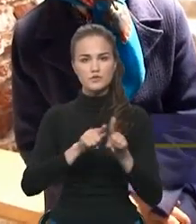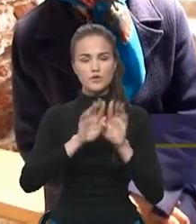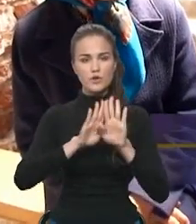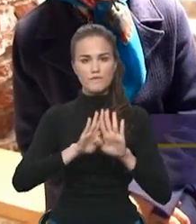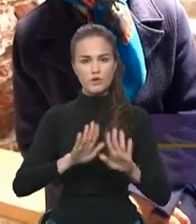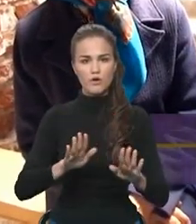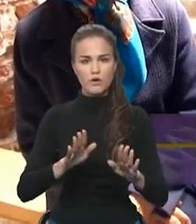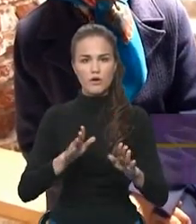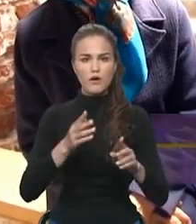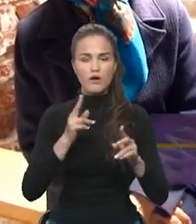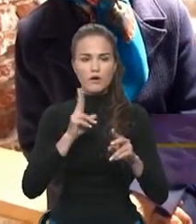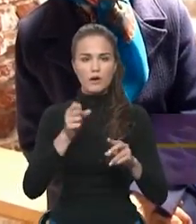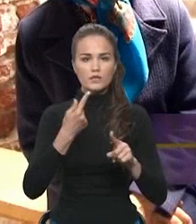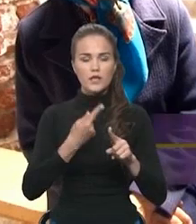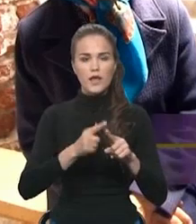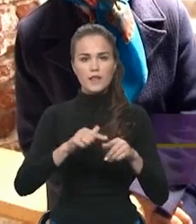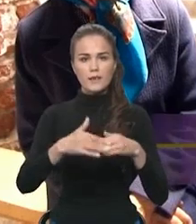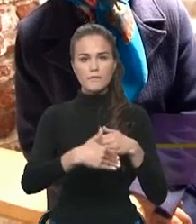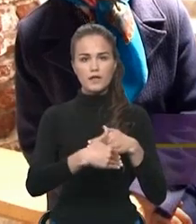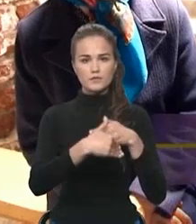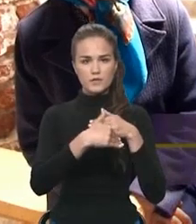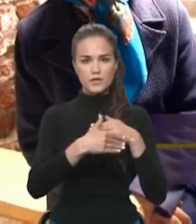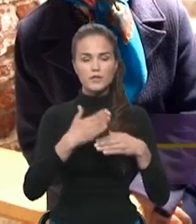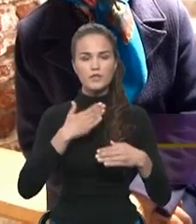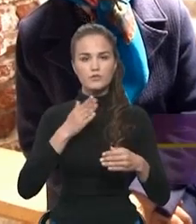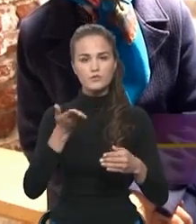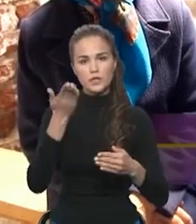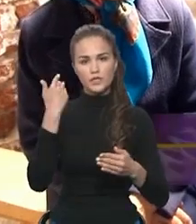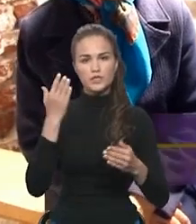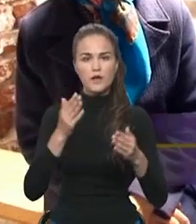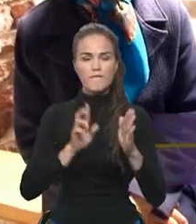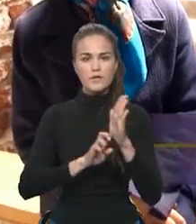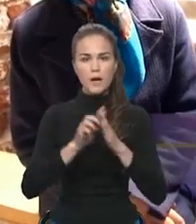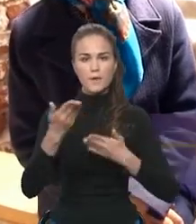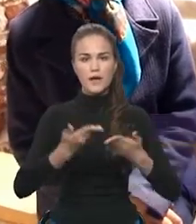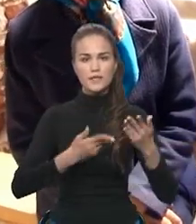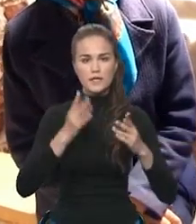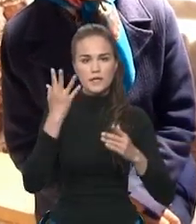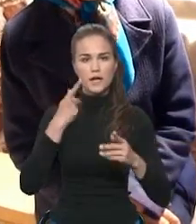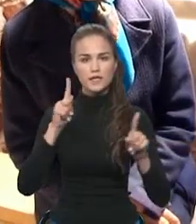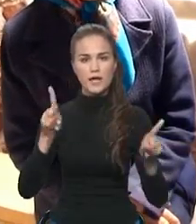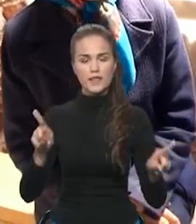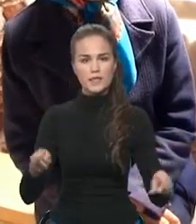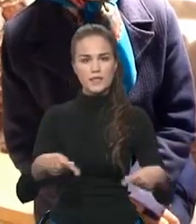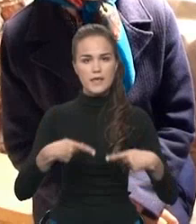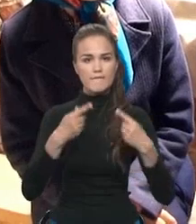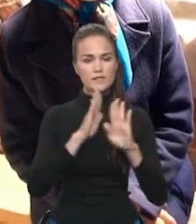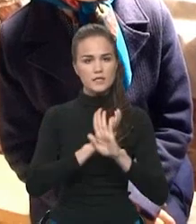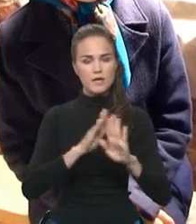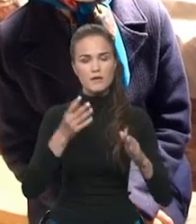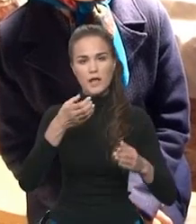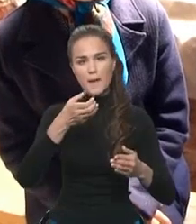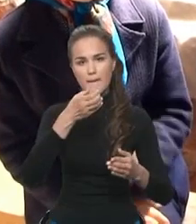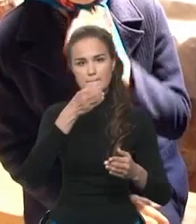все равно как-то это оказывает влияние И тут ведь раньше они в храм ходили Когда не восстанавливали Пили